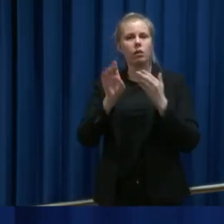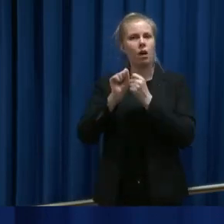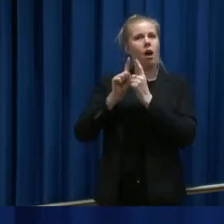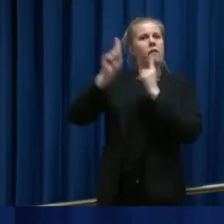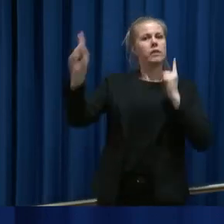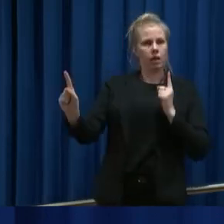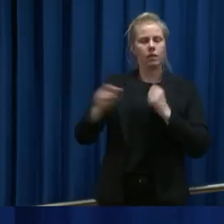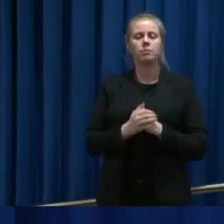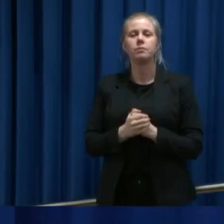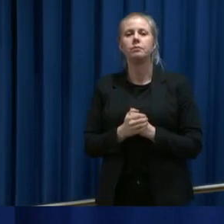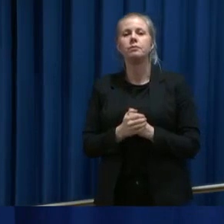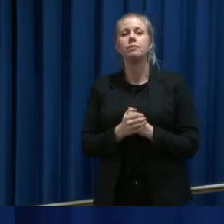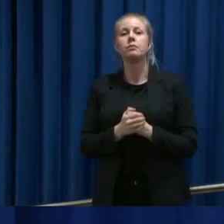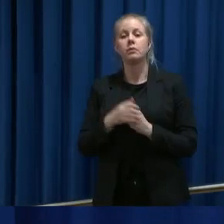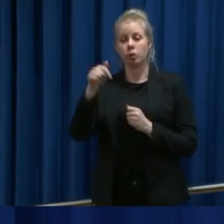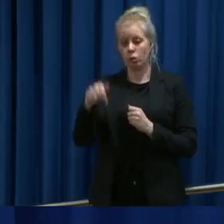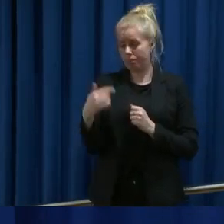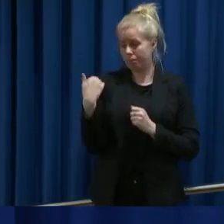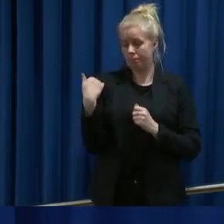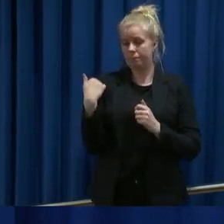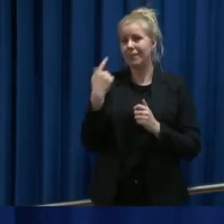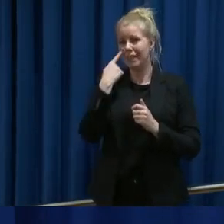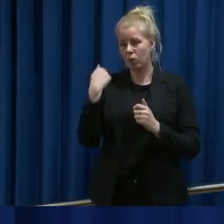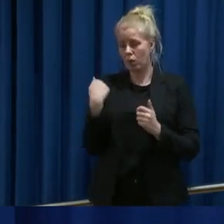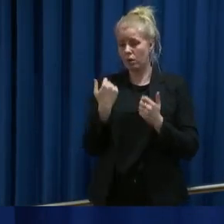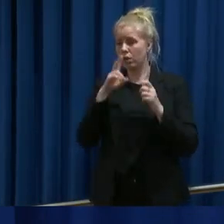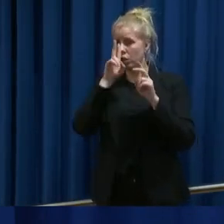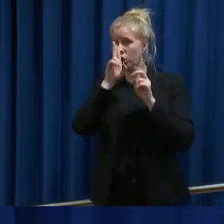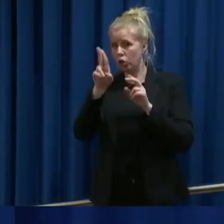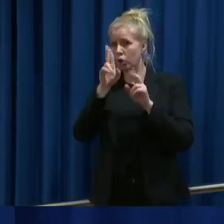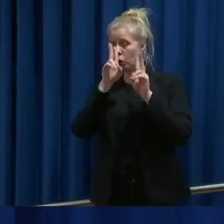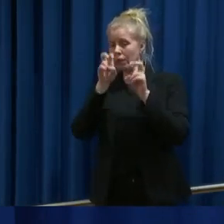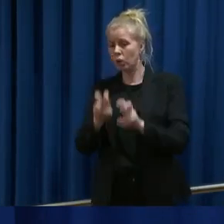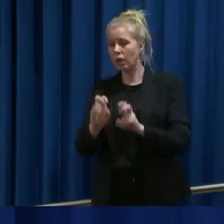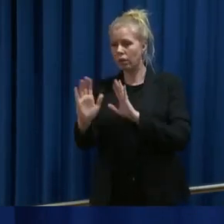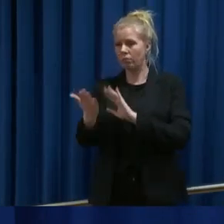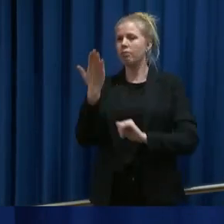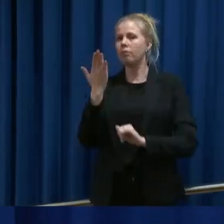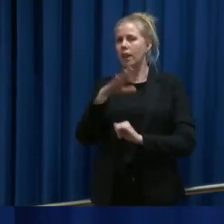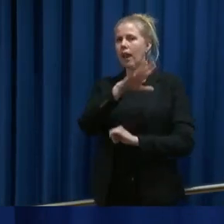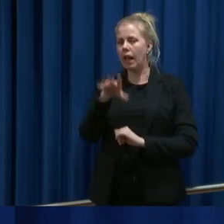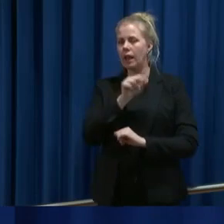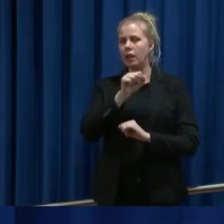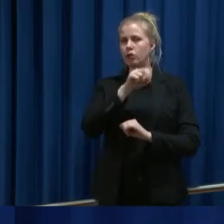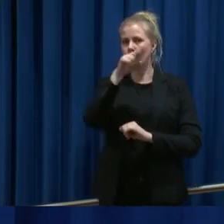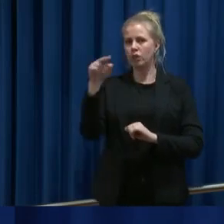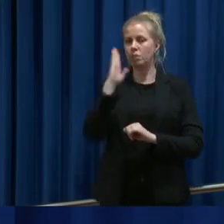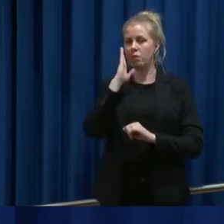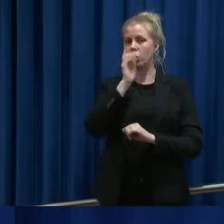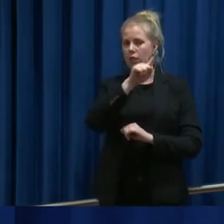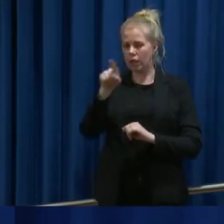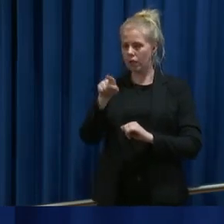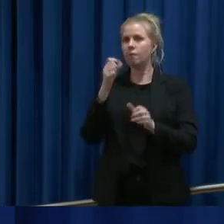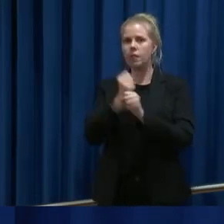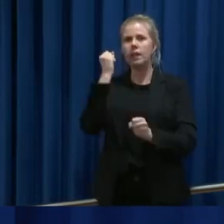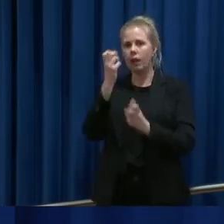I går kom det en undersøkelse som viser at hele den norske befolkningen har fått med